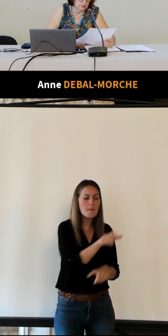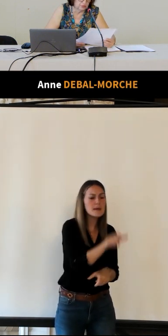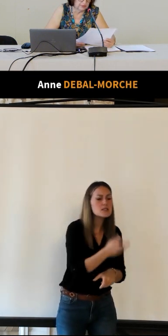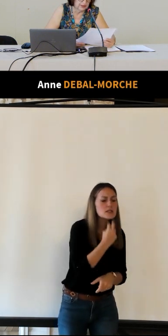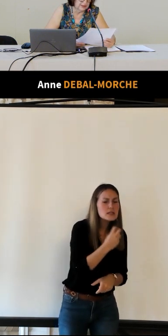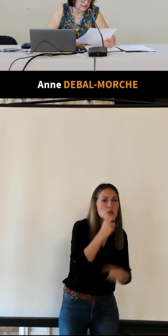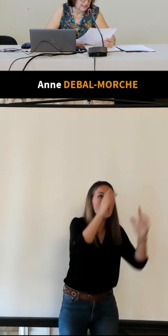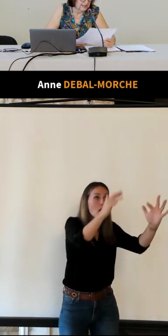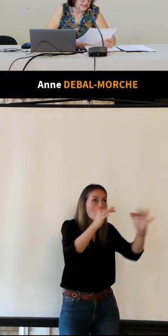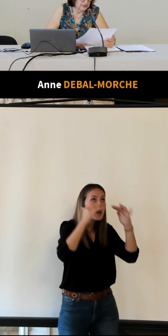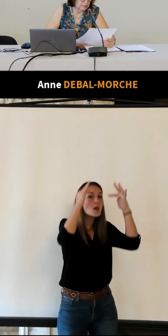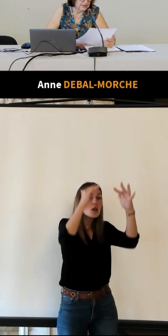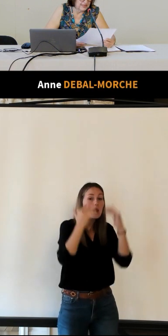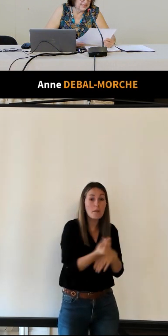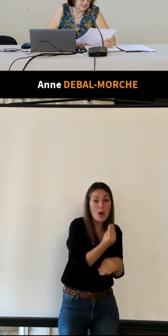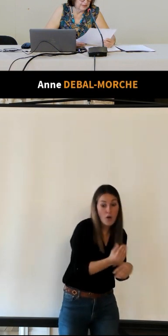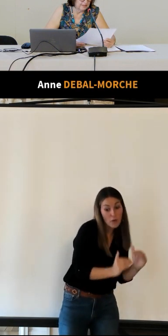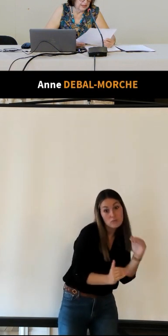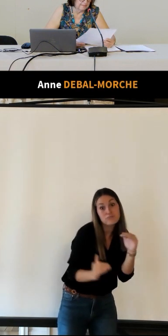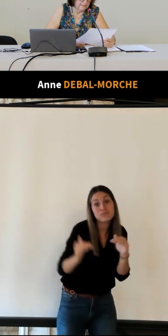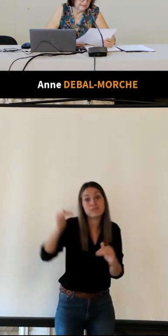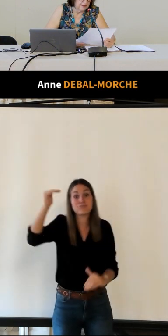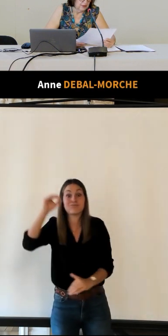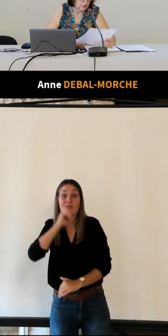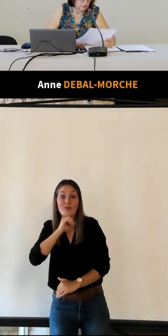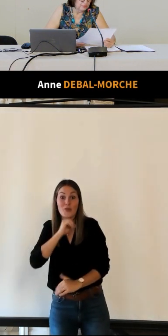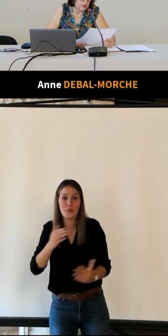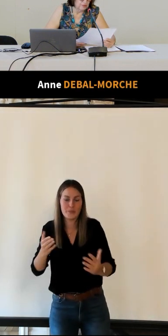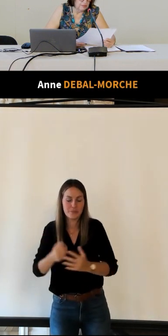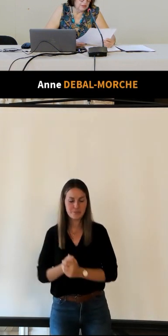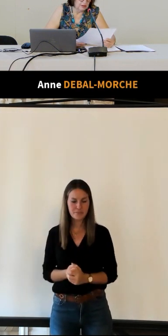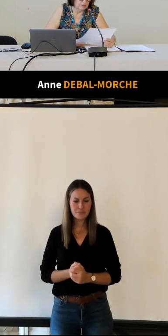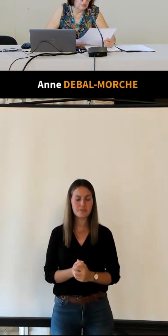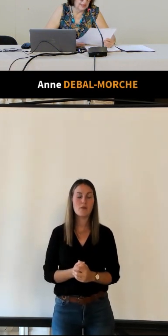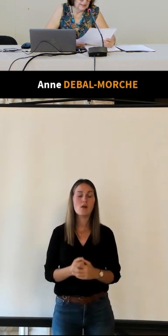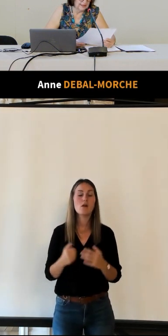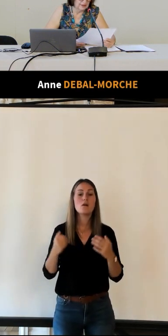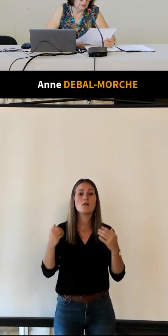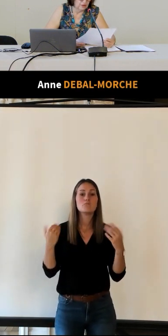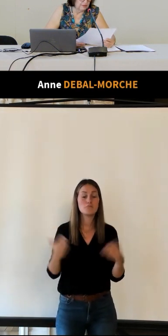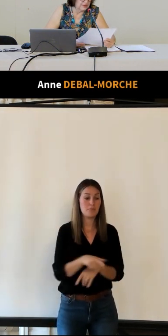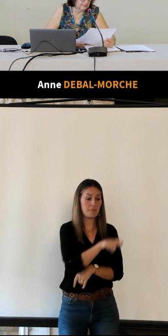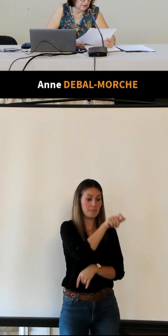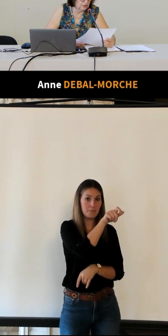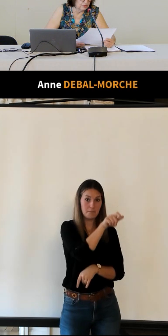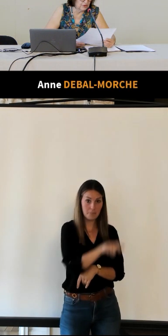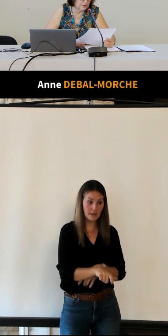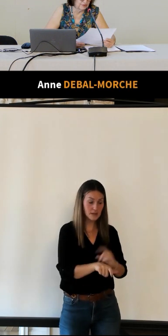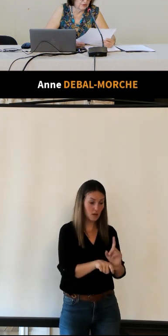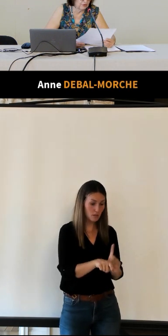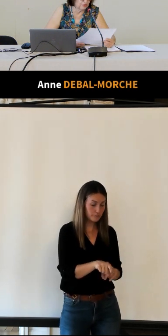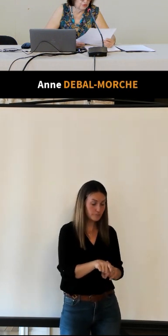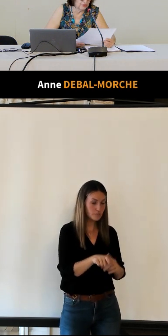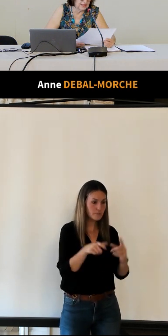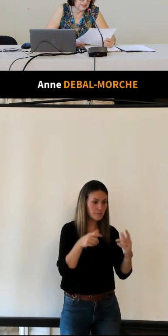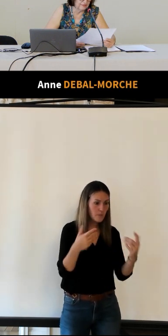'à la tombe si on peut ainsi s'exprimer depuis le moment où un être commence à prendre conscience